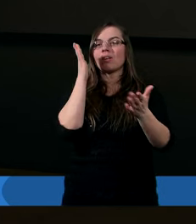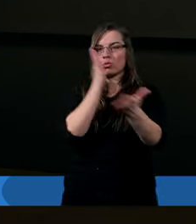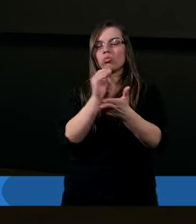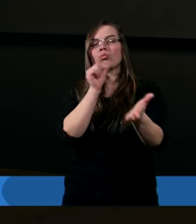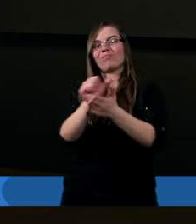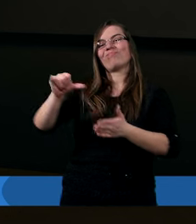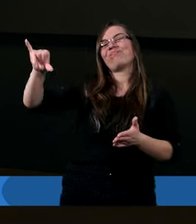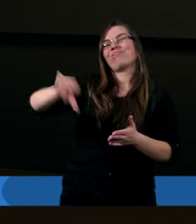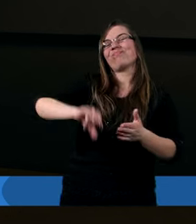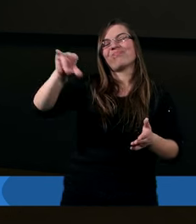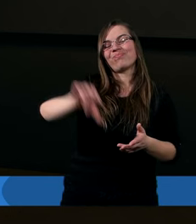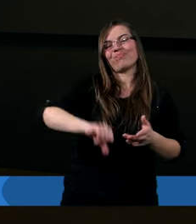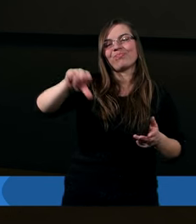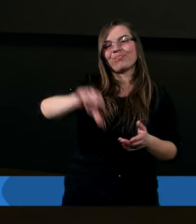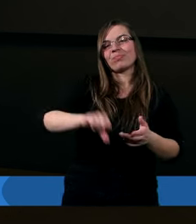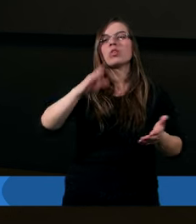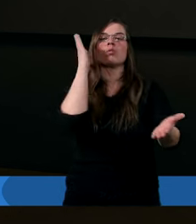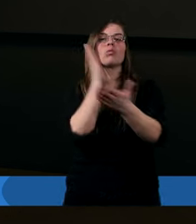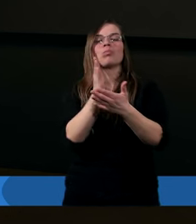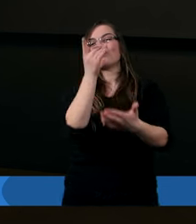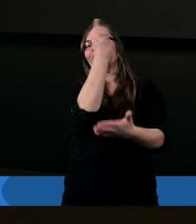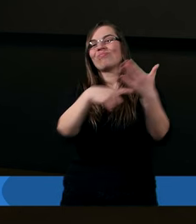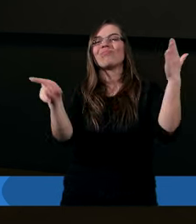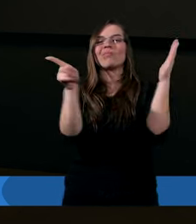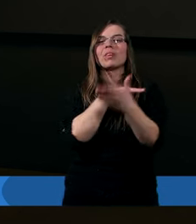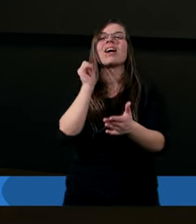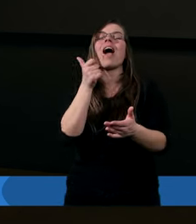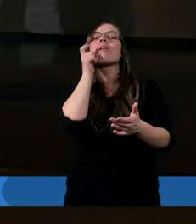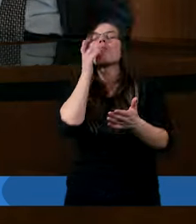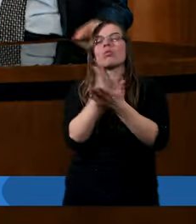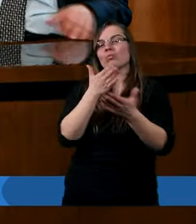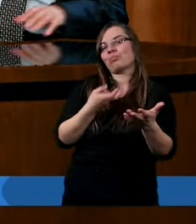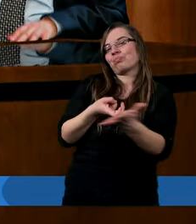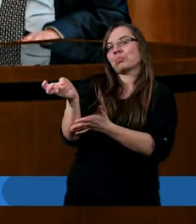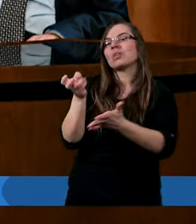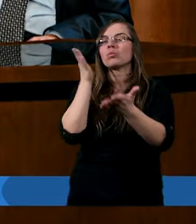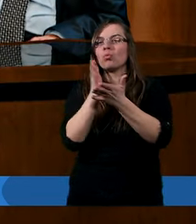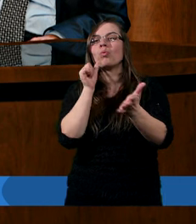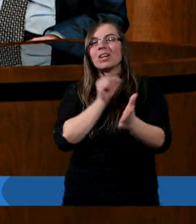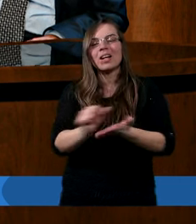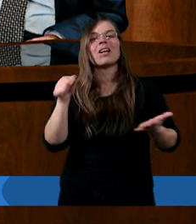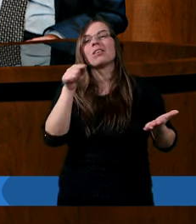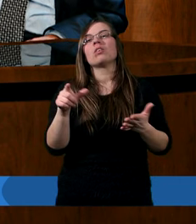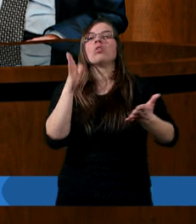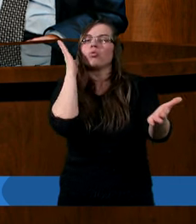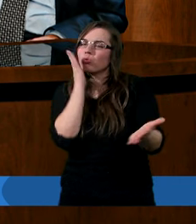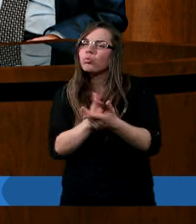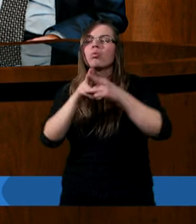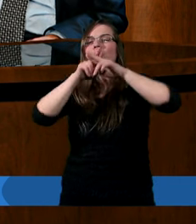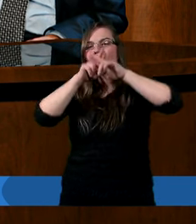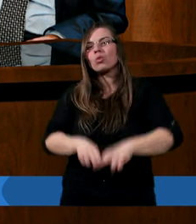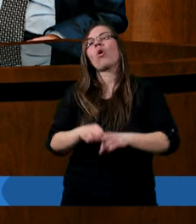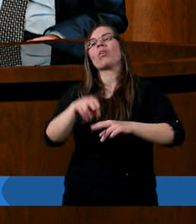bankrutem, jest skazanym zbrodniarzem. Książę Świata tego już został